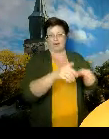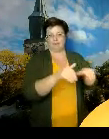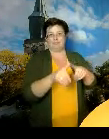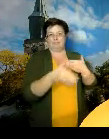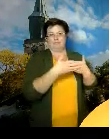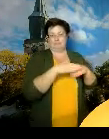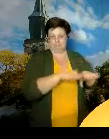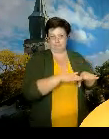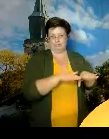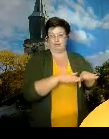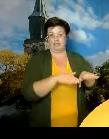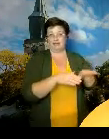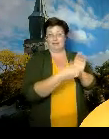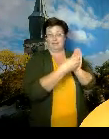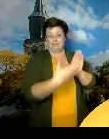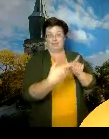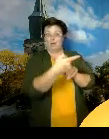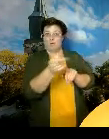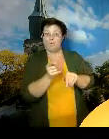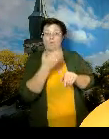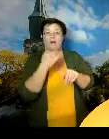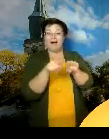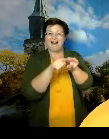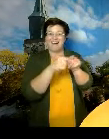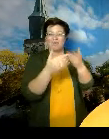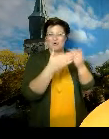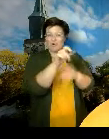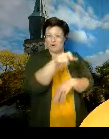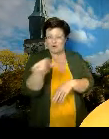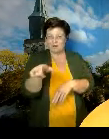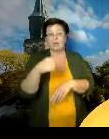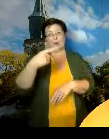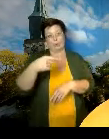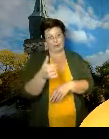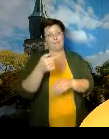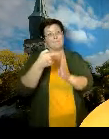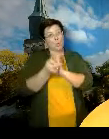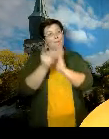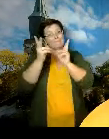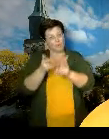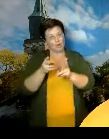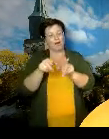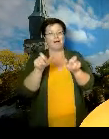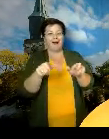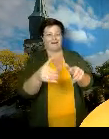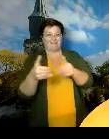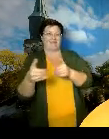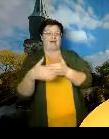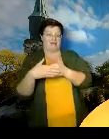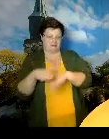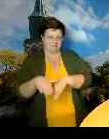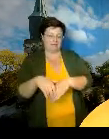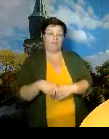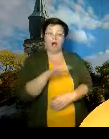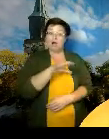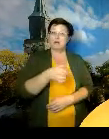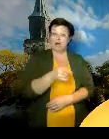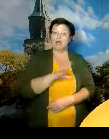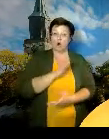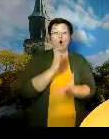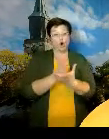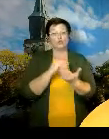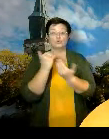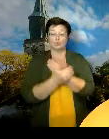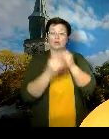osaston työntekijä karanteenissa. Työntekijät ovat olleet ohjeistusten mukaisesti suojautuneina ja